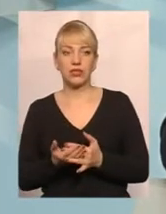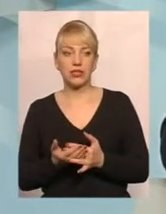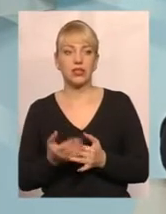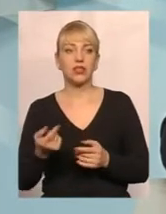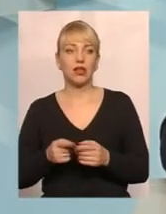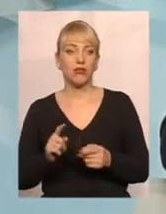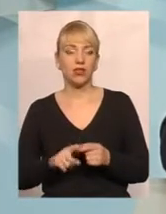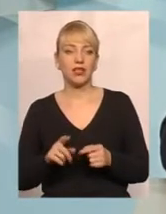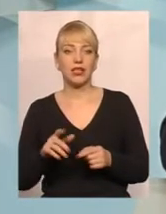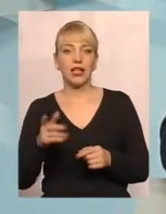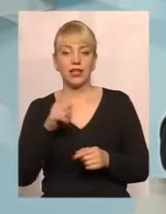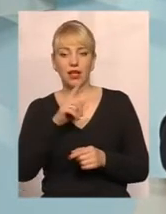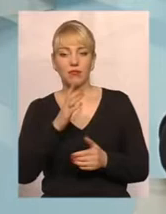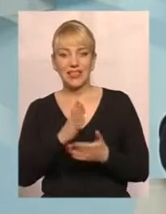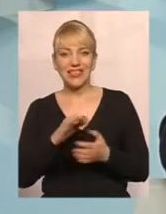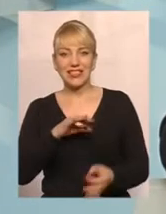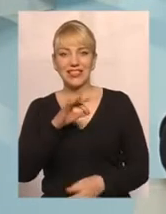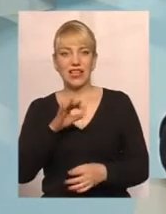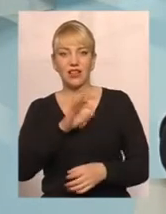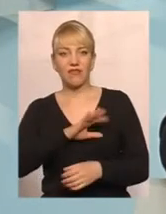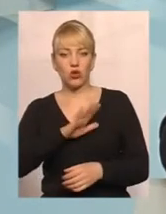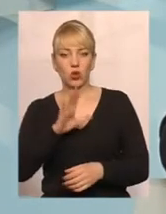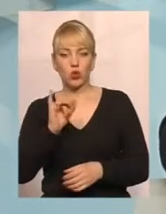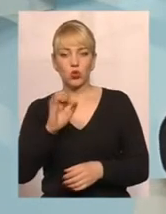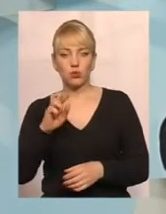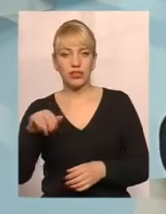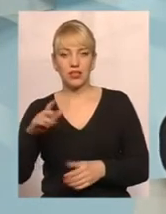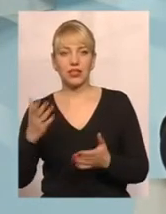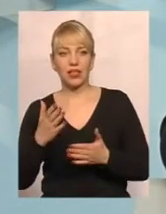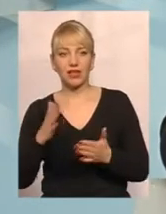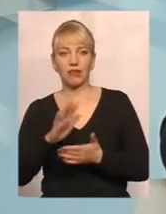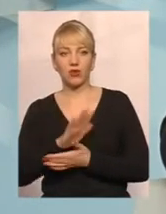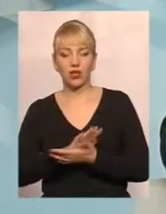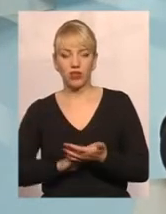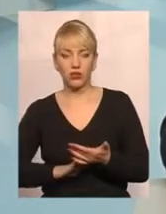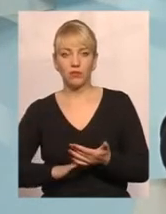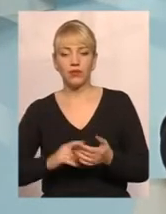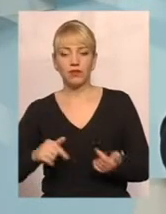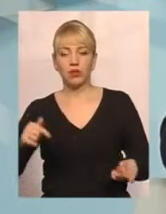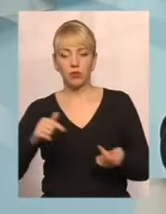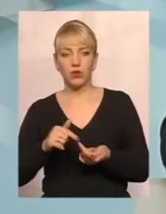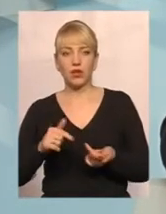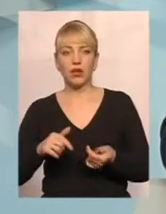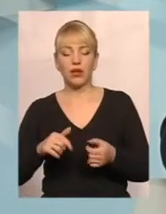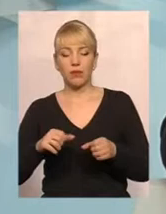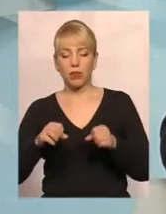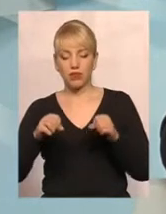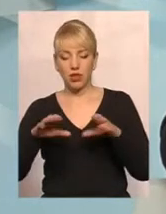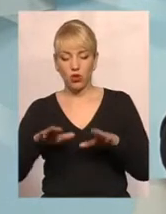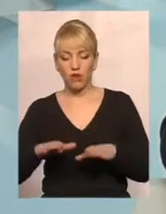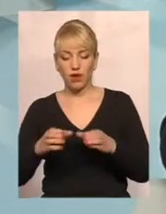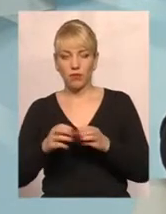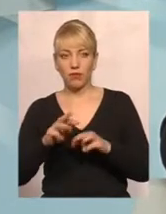залишки, невикористані суми субсидій, які в подальшому, відповідно до постанови Кабінету міністрів України,